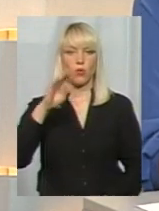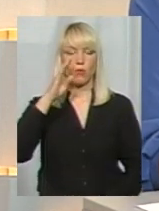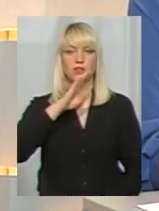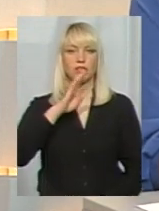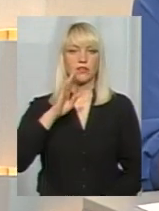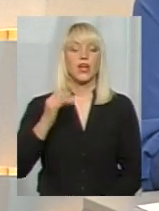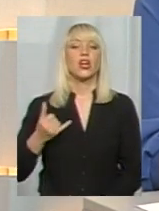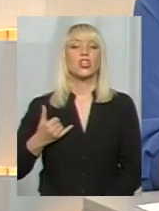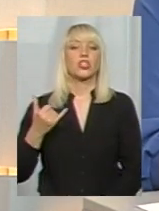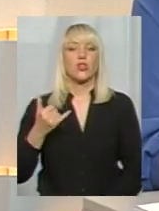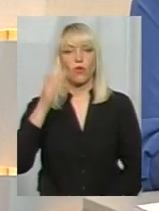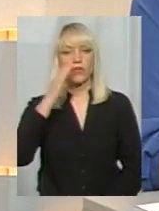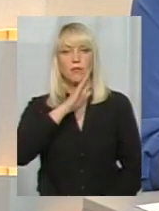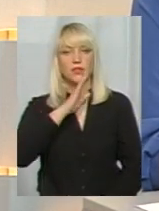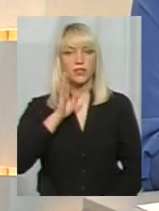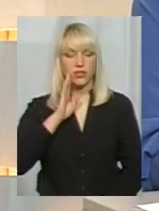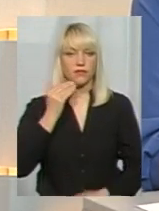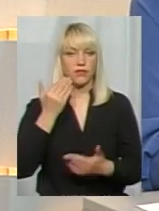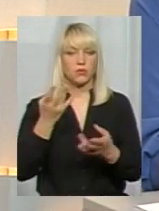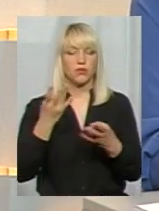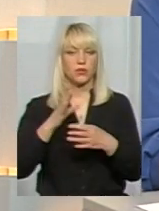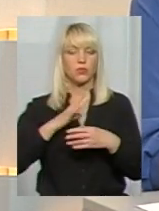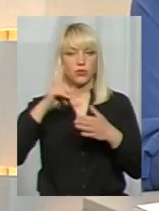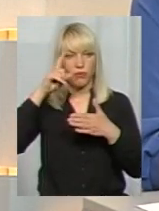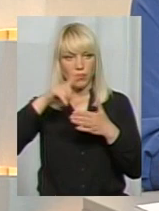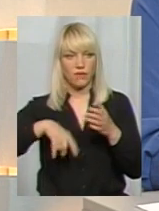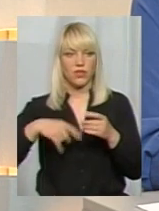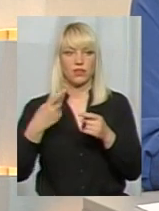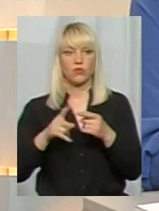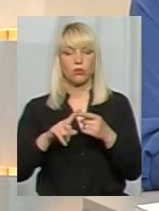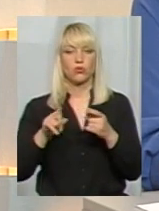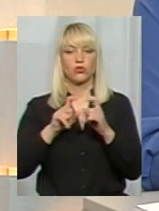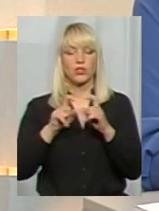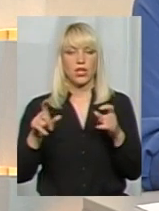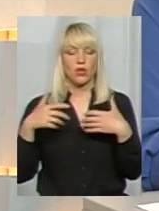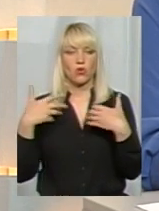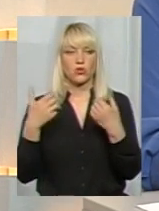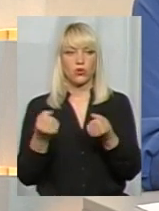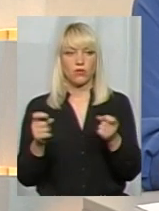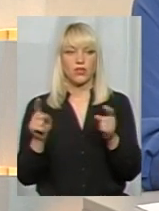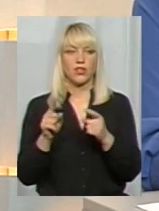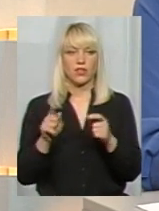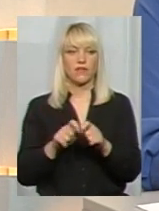шановні батьки, ви маєте бути певні в тому, що заклади оздоровлення, які відкривають свої двері для